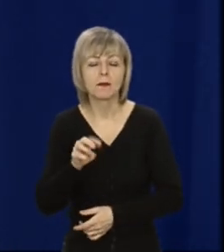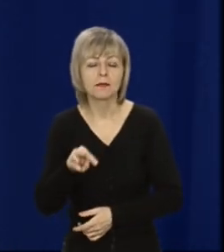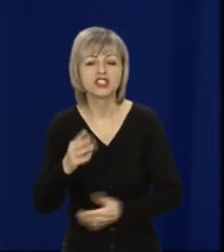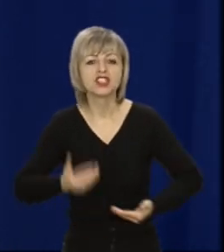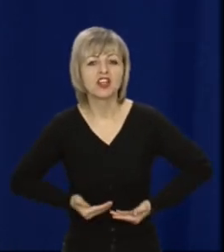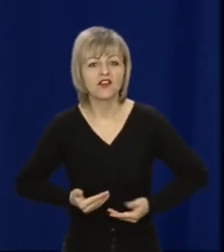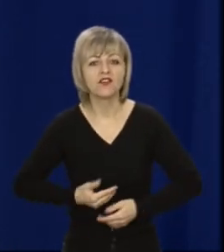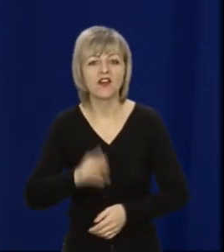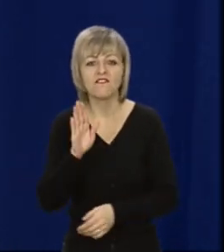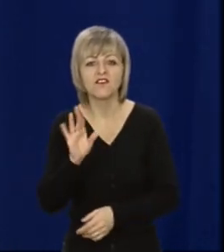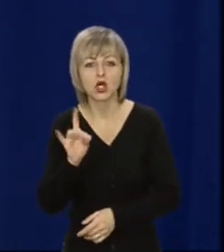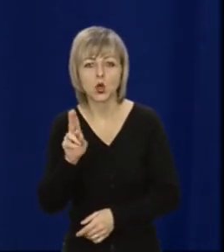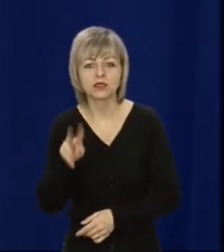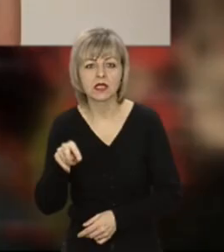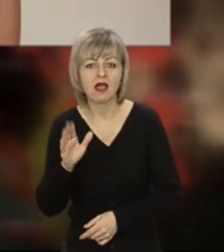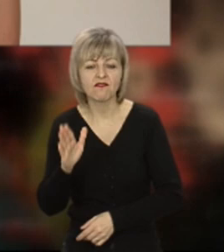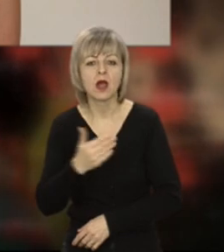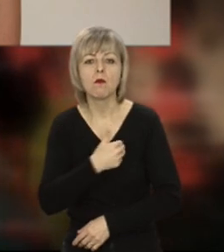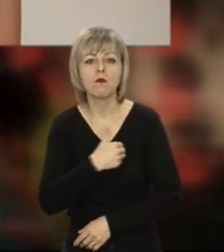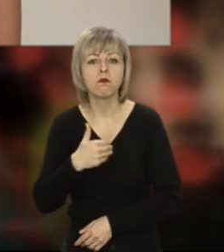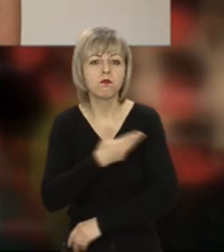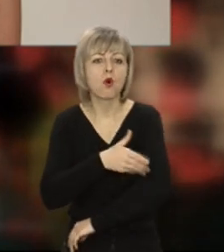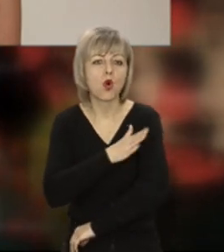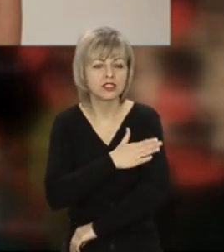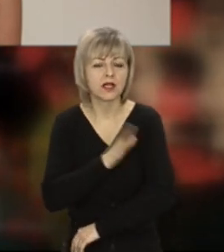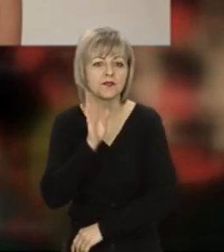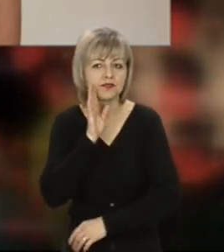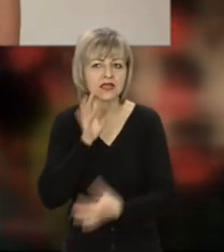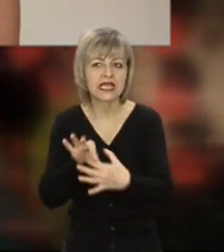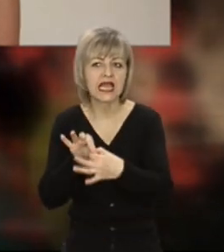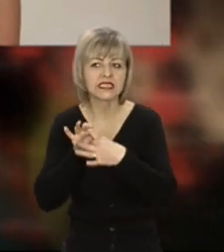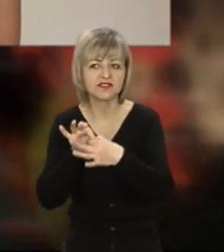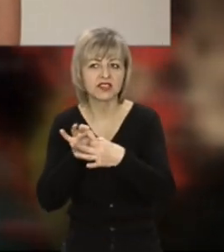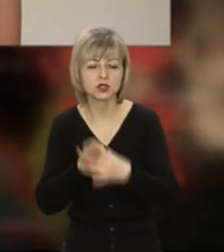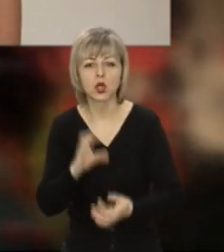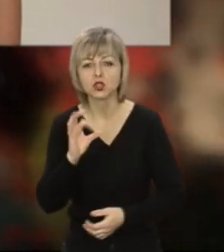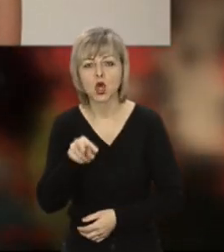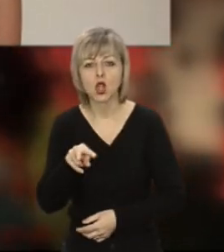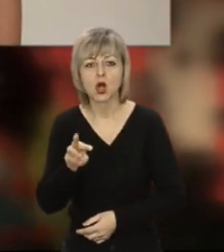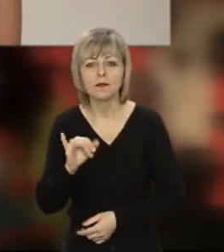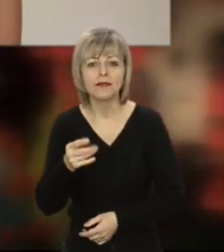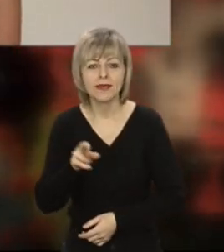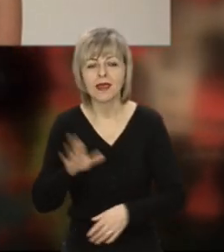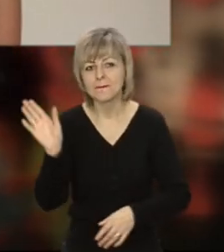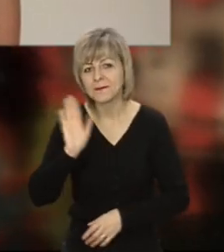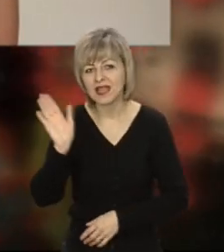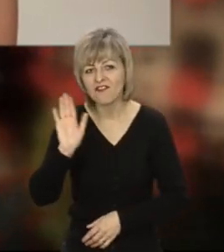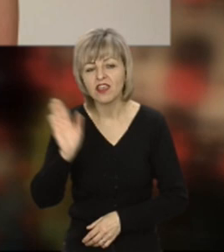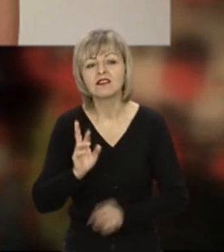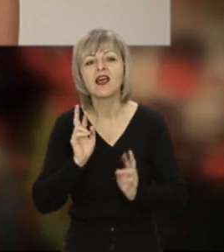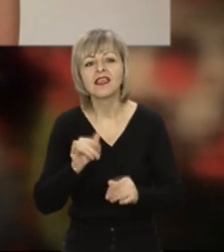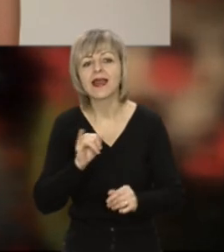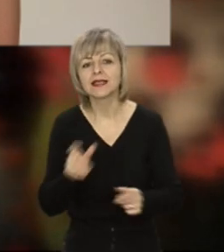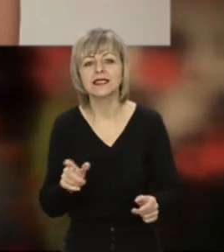нині живе у Вроцлаві, Польща, вона також з нами на зв'язку. Соломіє, привіт! Розкажи, власне, як з